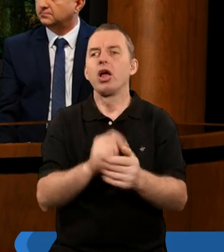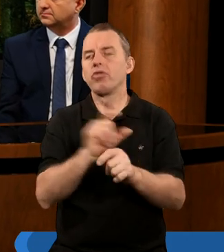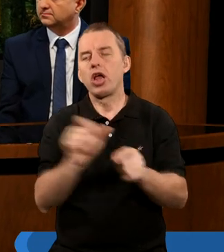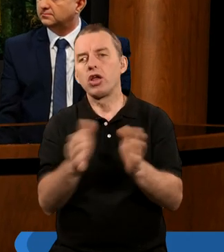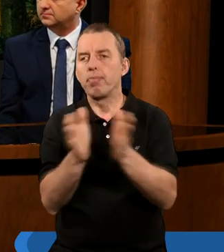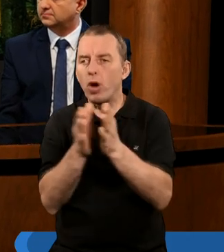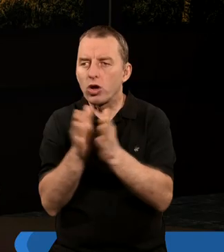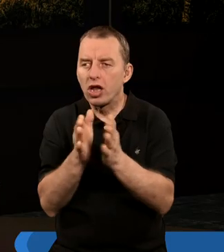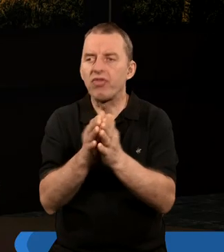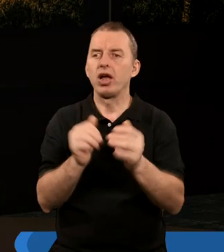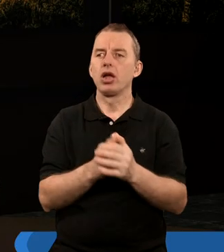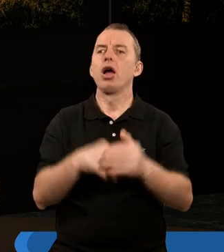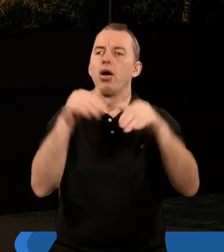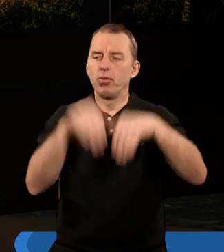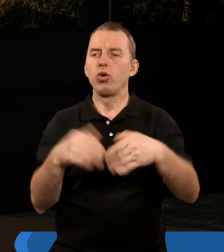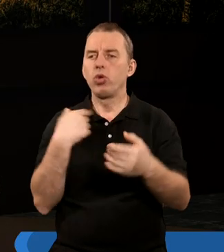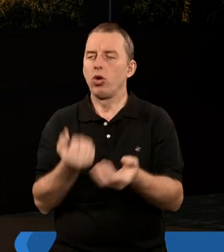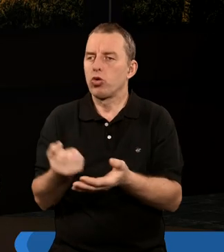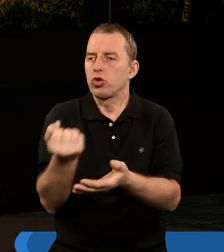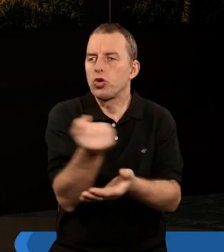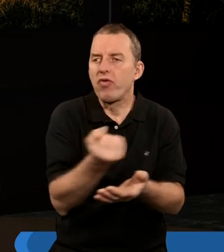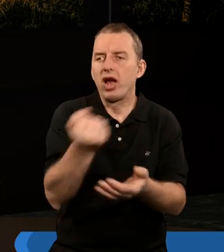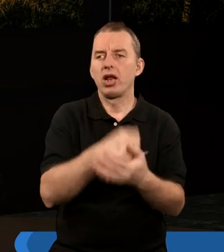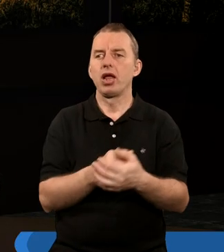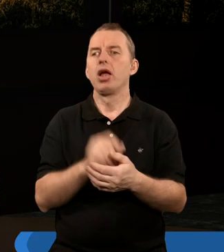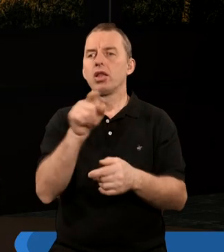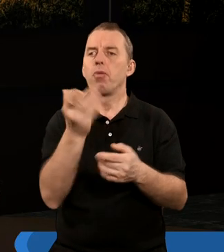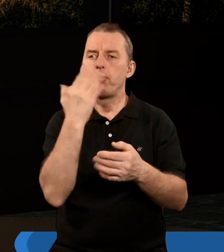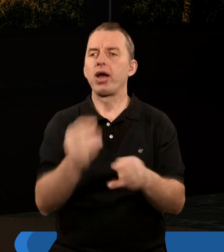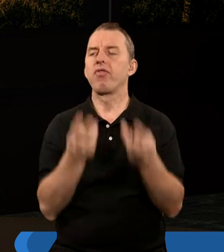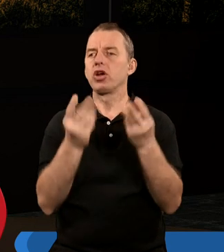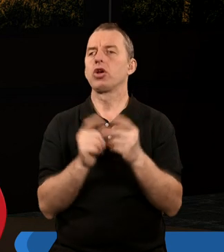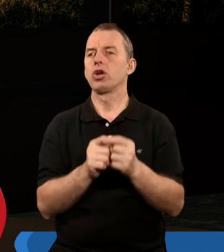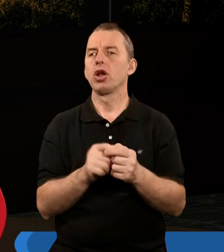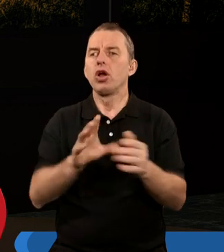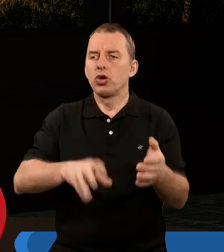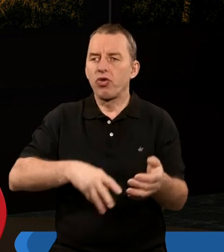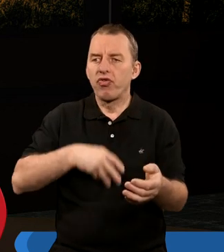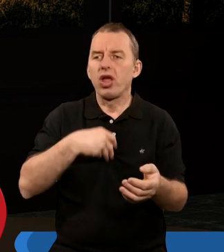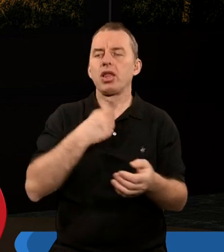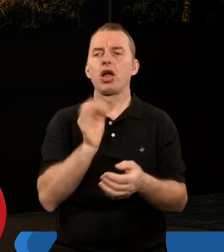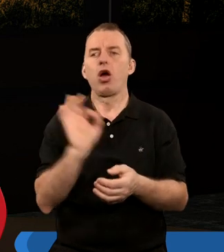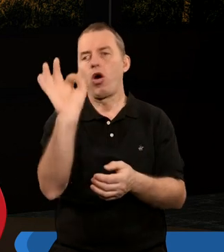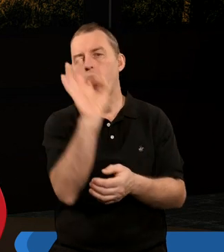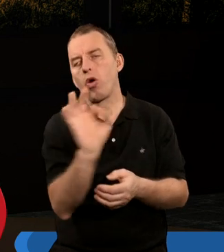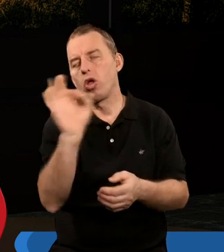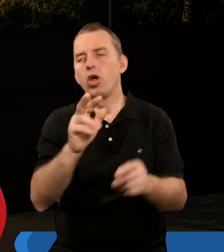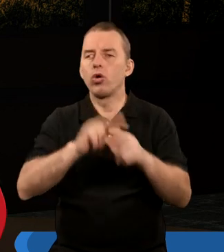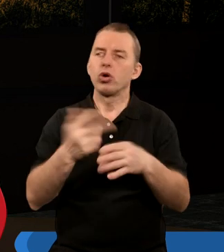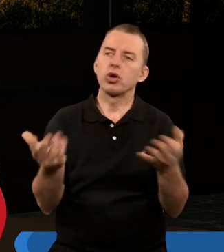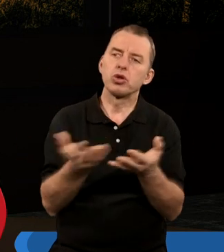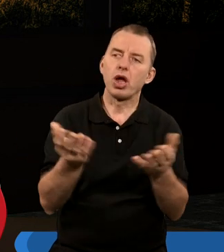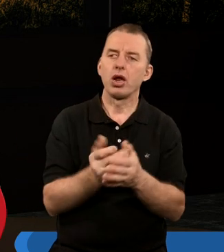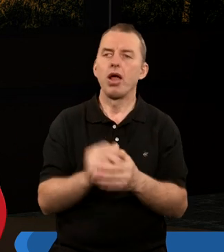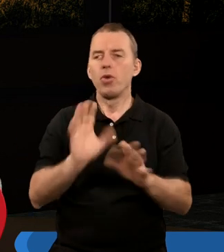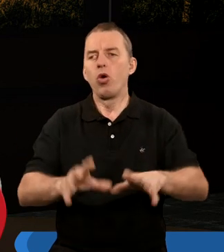trakcie modlitwy. One były używane i w takich bardzo ważnych jakichś takich świętach, okolicznościach, które po prostu gdzieś